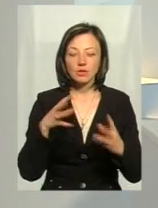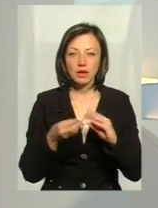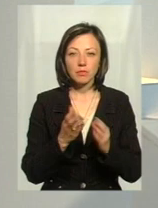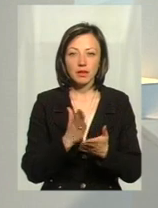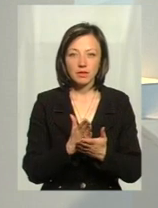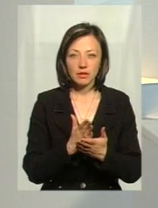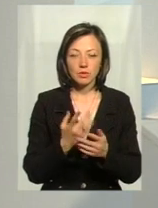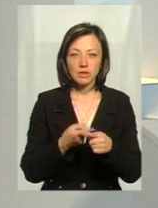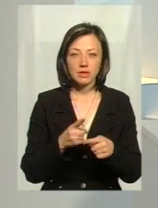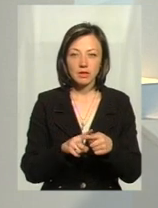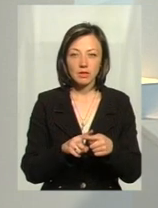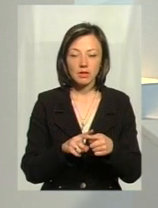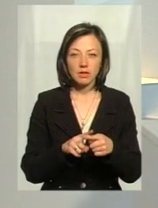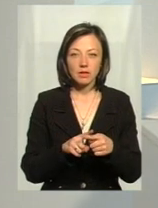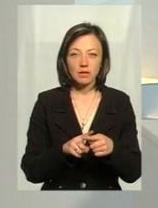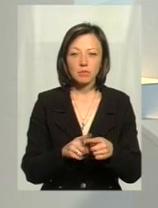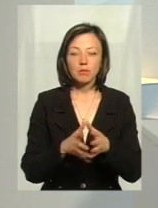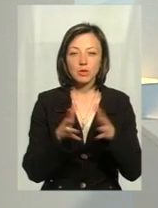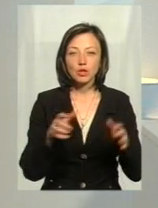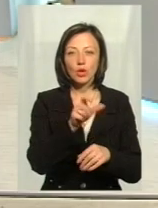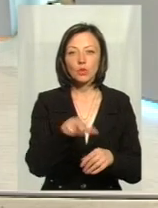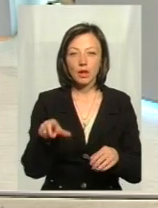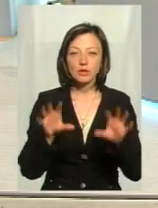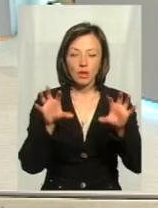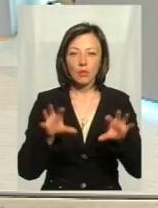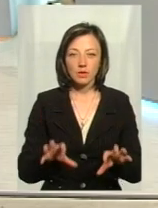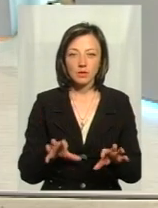свої плоди, що більше людей легалізується.